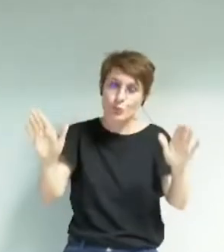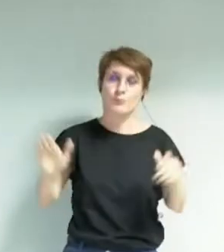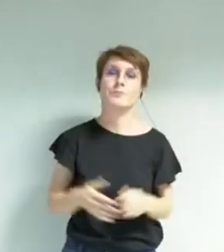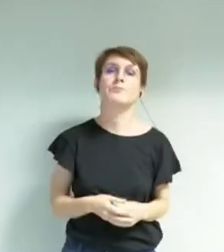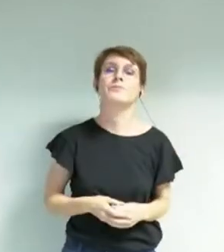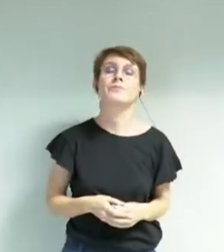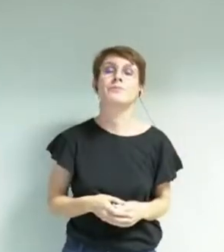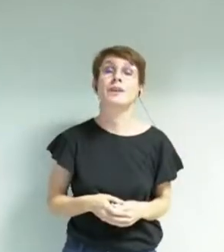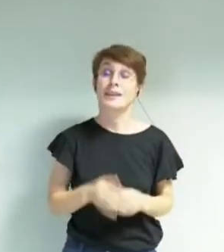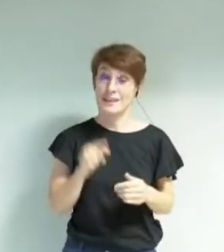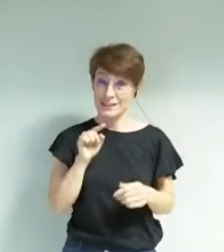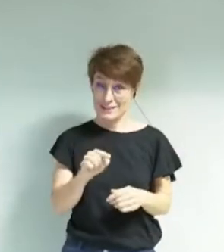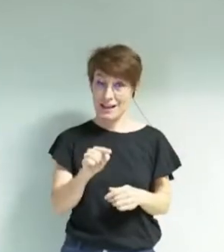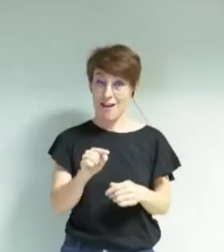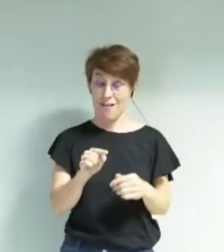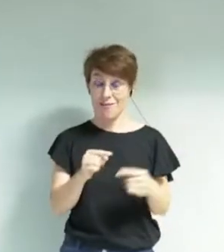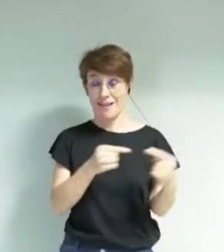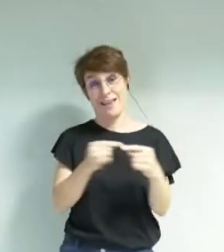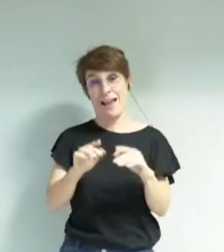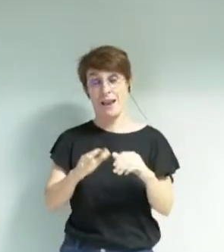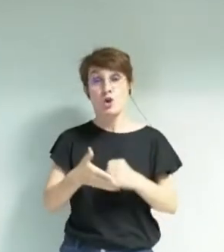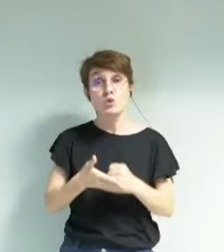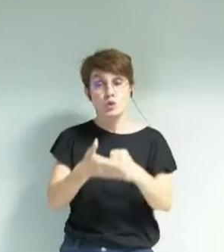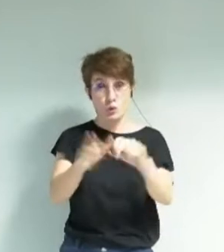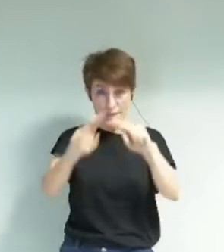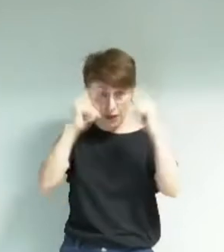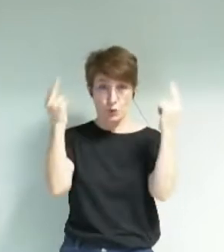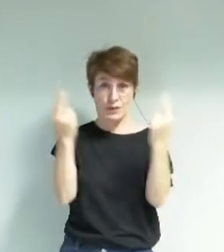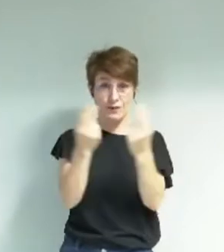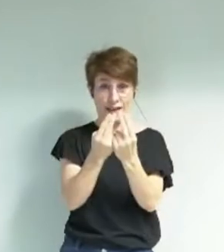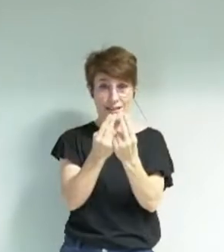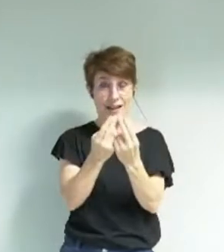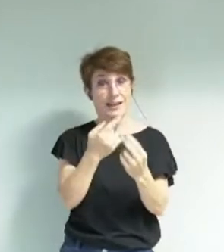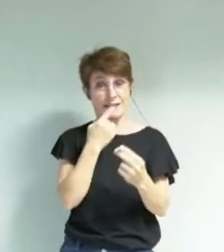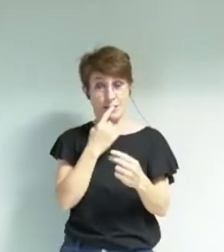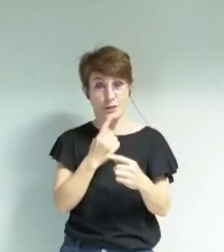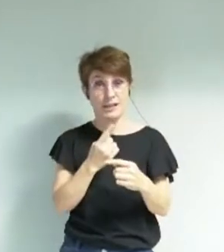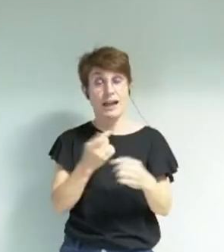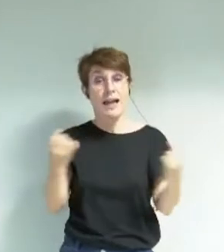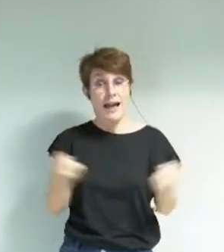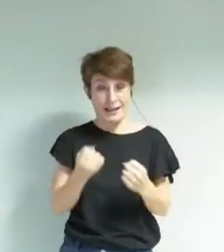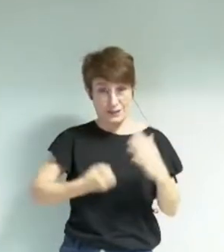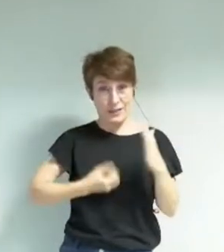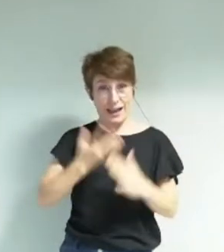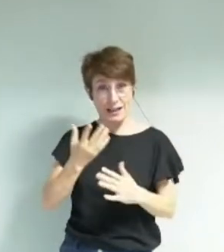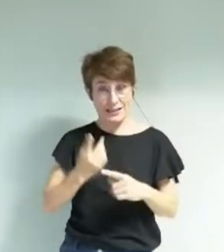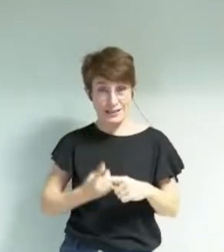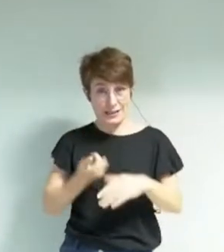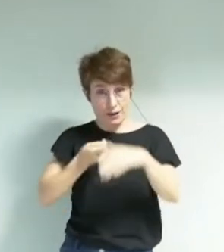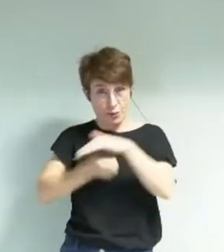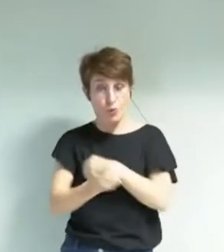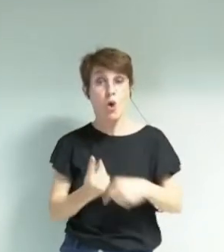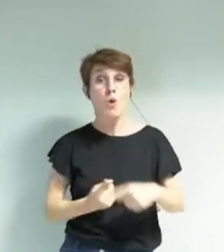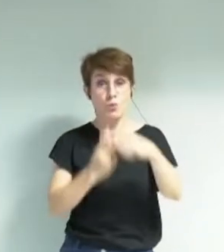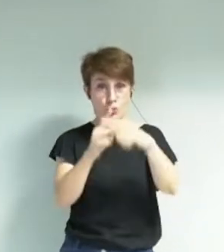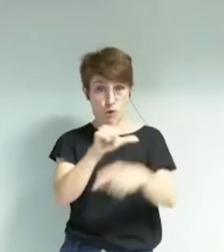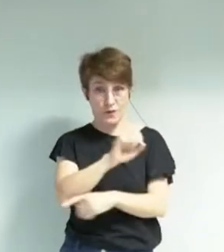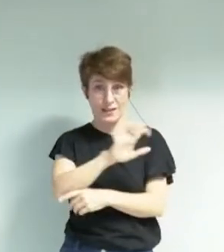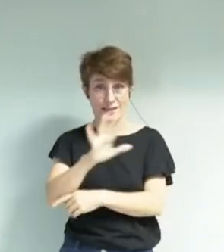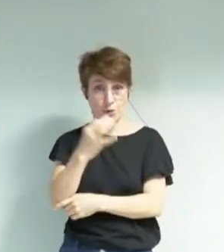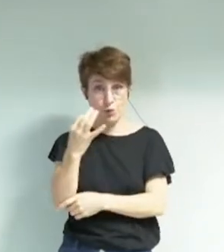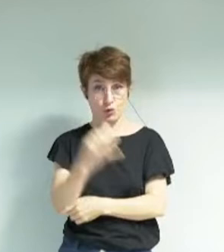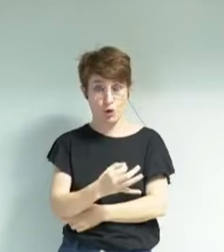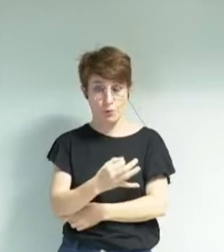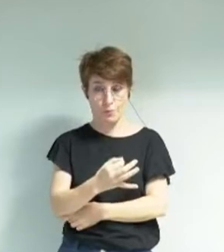de ce soutien universel qui représente 25% de soutien supplémentaire à l'activité artistique. A l'heure